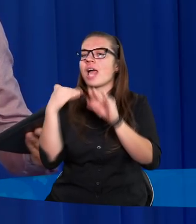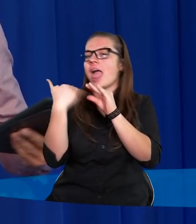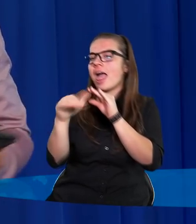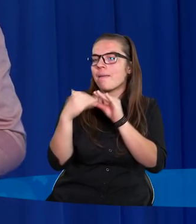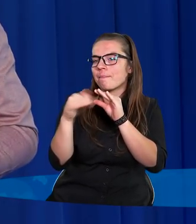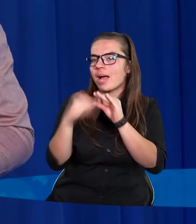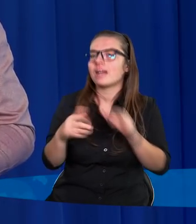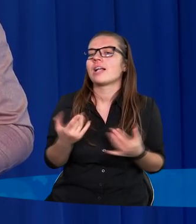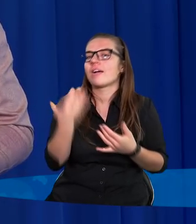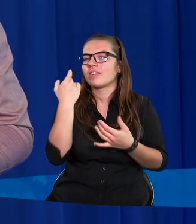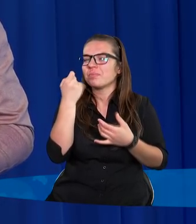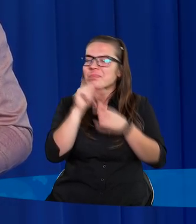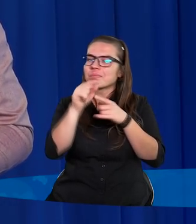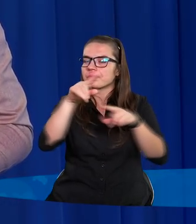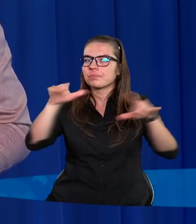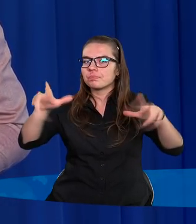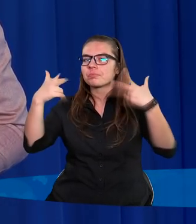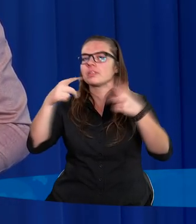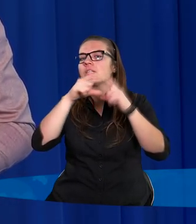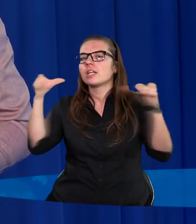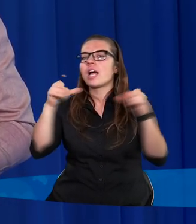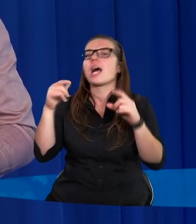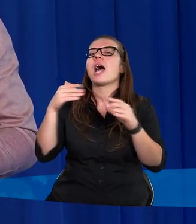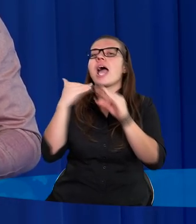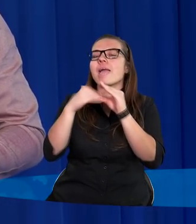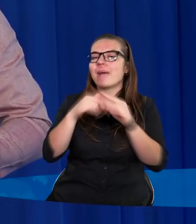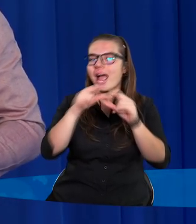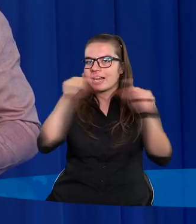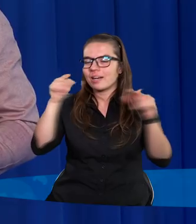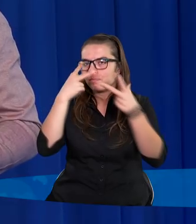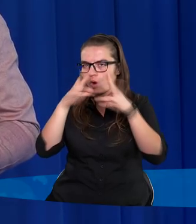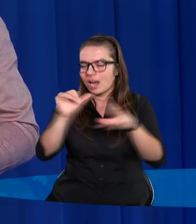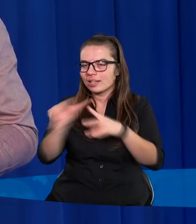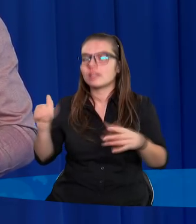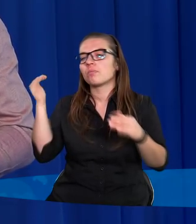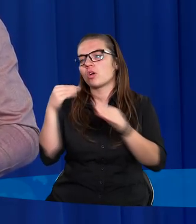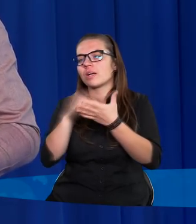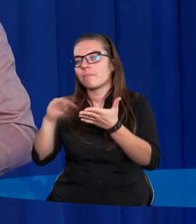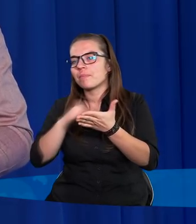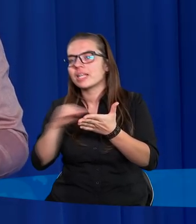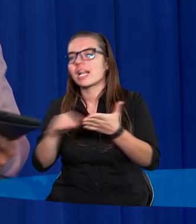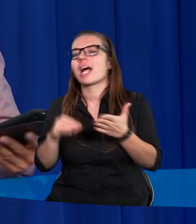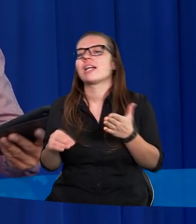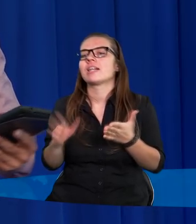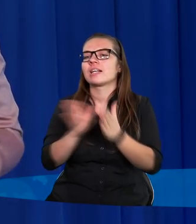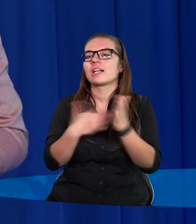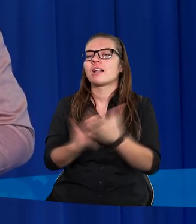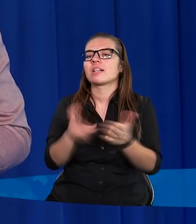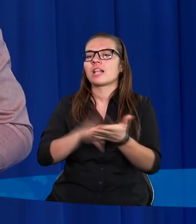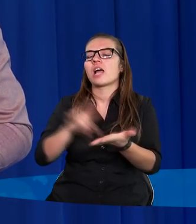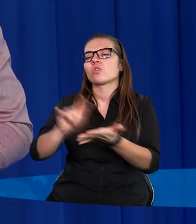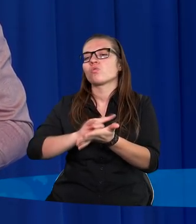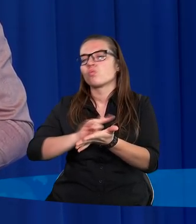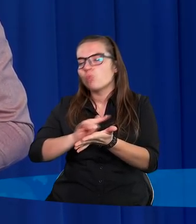W kilku momentach pojawia się plansza, na której znajdziecie adres e-mail. Możecie do nas pisać na przykład na